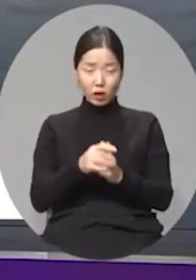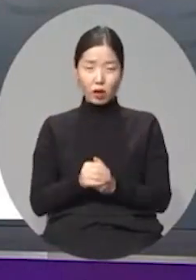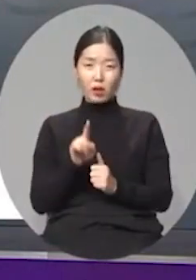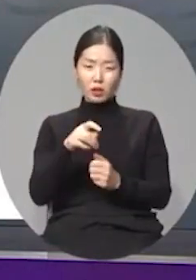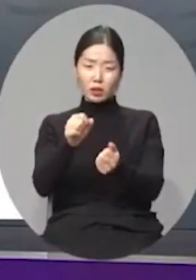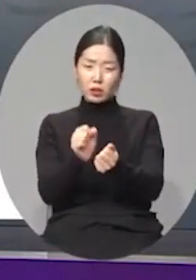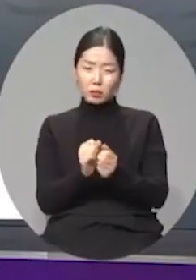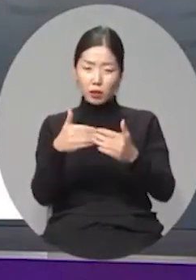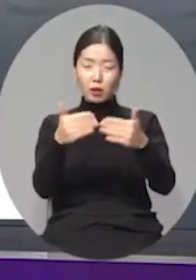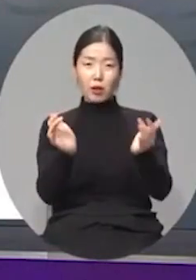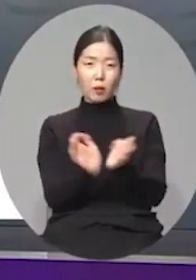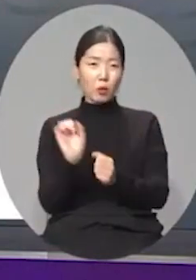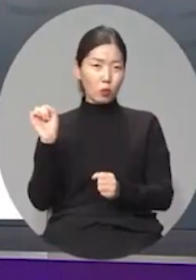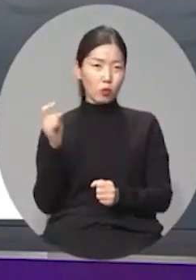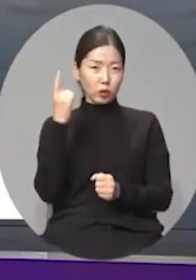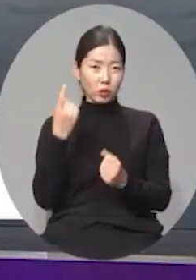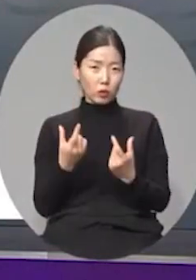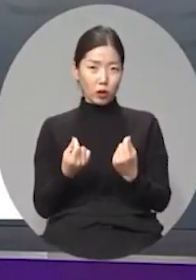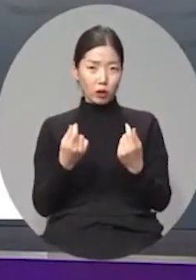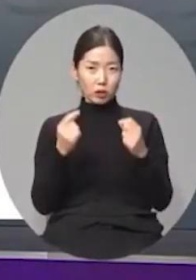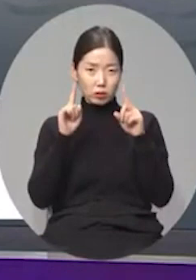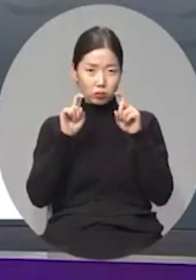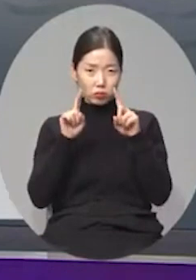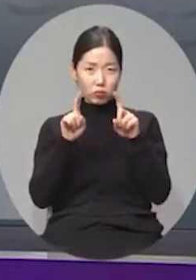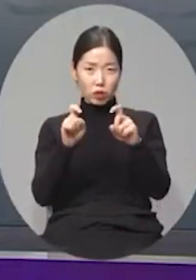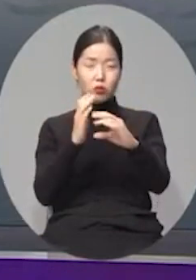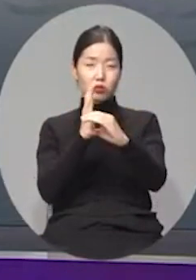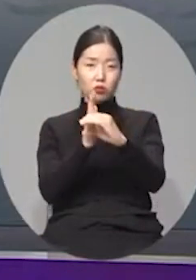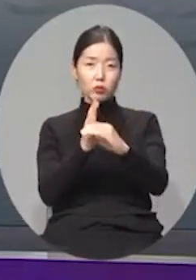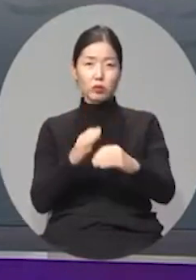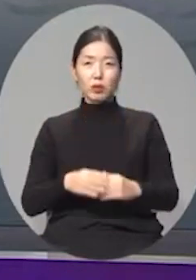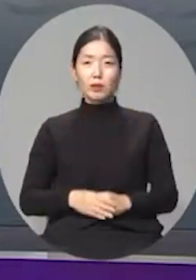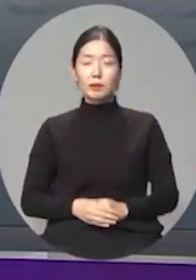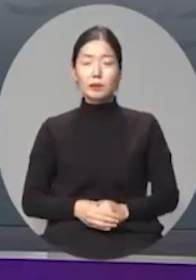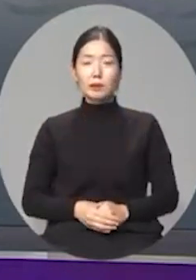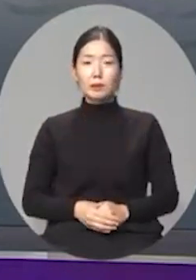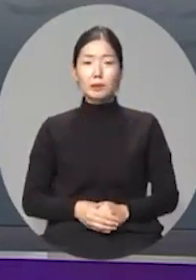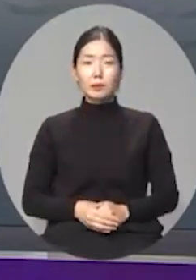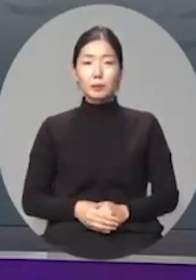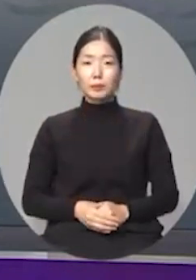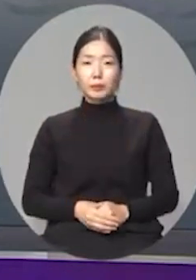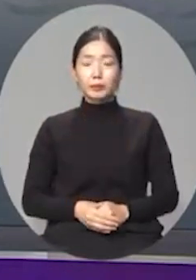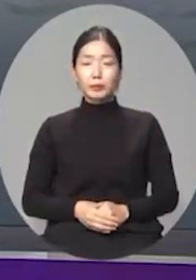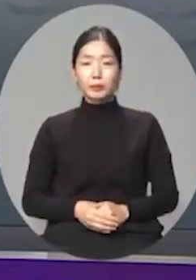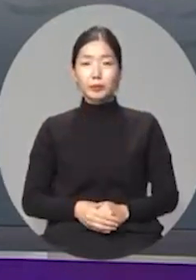이 집단 감염의 배경이 된 것 아니냐는 의혹이 제기되고 있습니다. 조세형 기자가 취재했습니다.